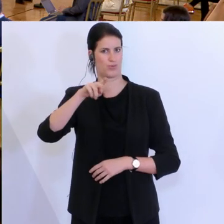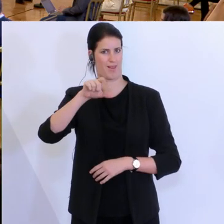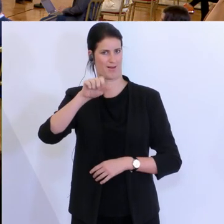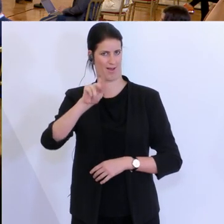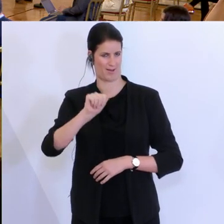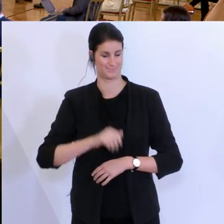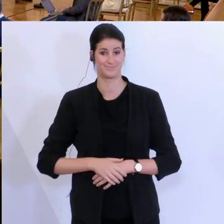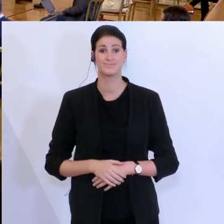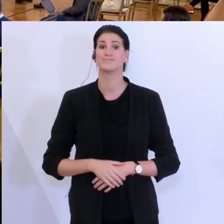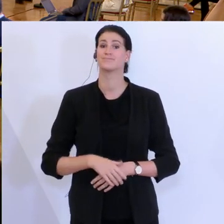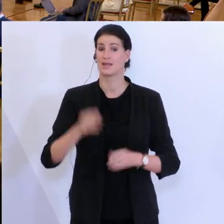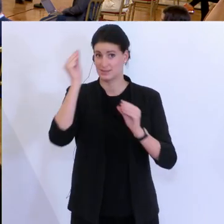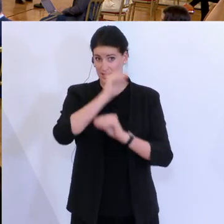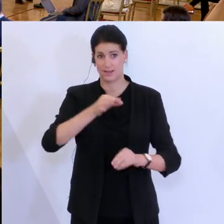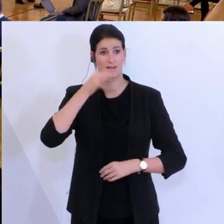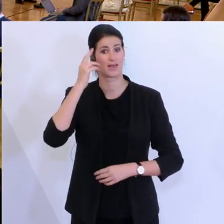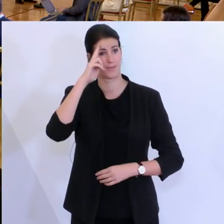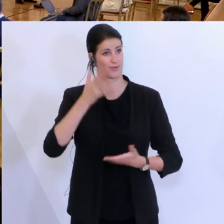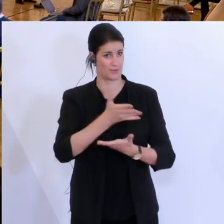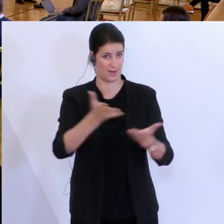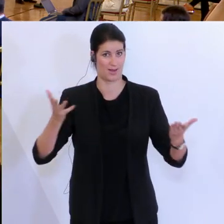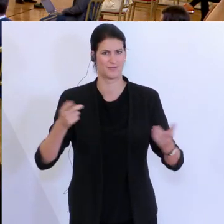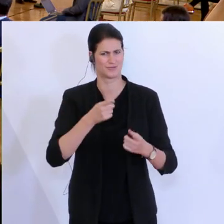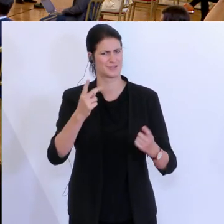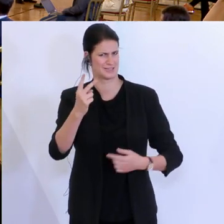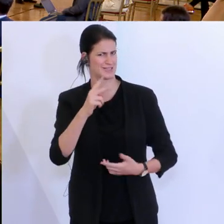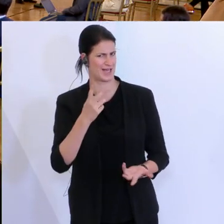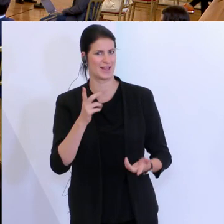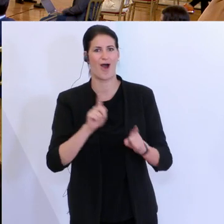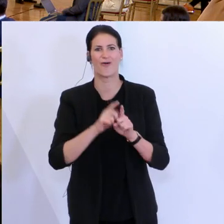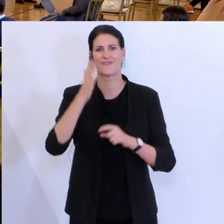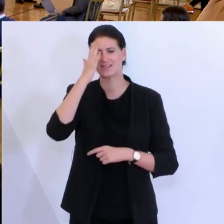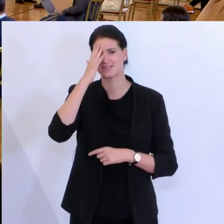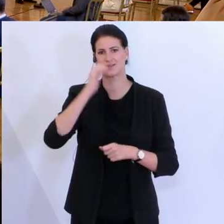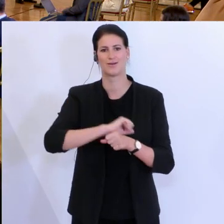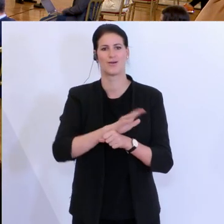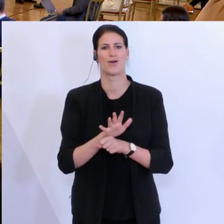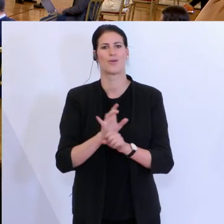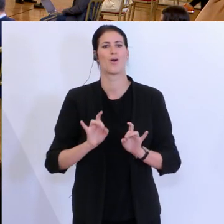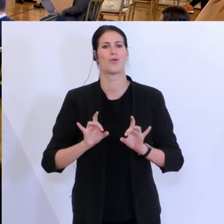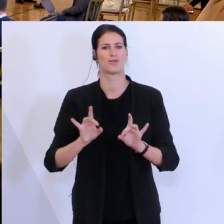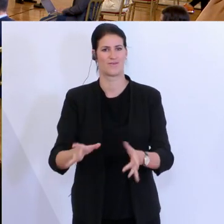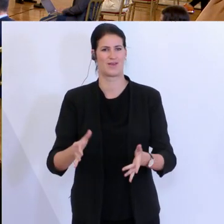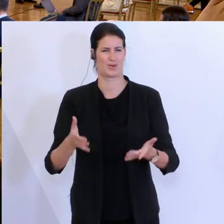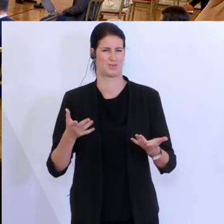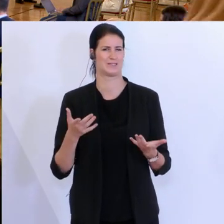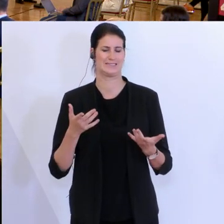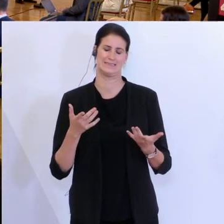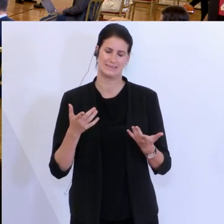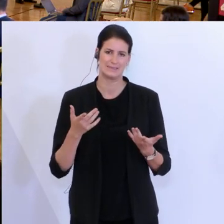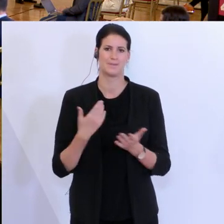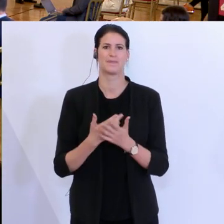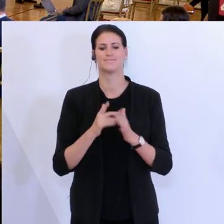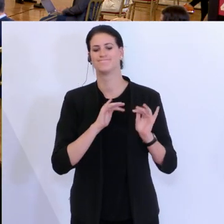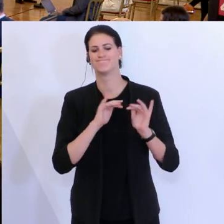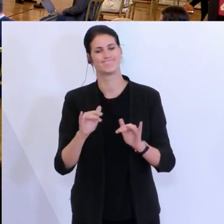Geschätzte Damen und Herren, Sie sehen und wissen, das Coronavirus hat speziell den Tourismus, die